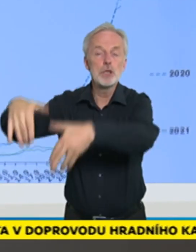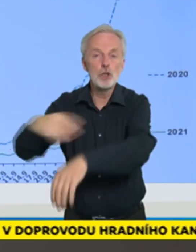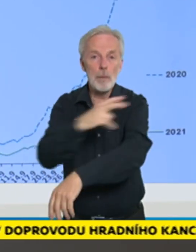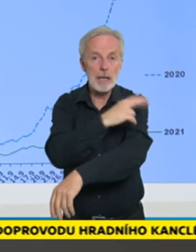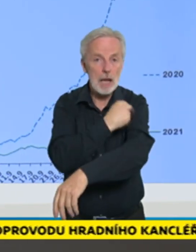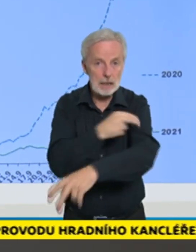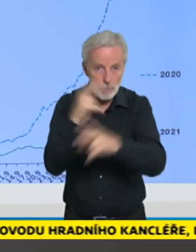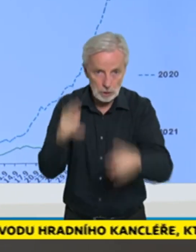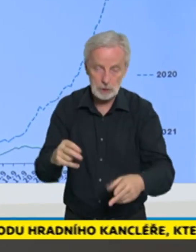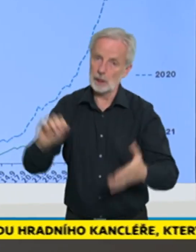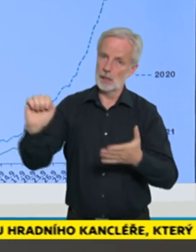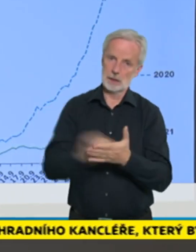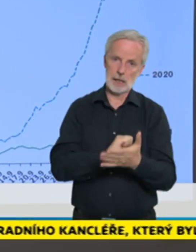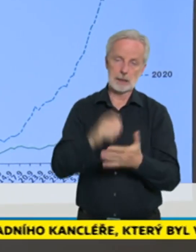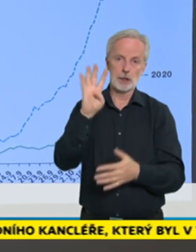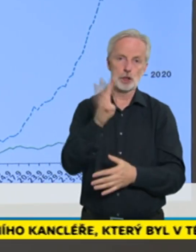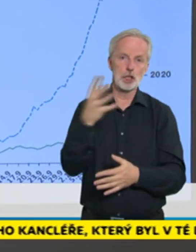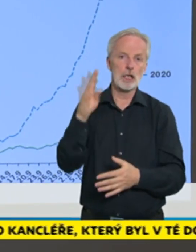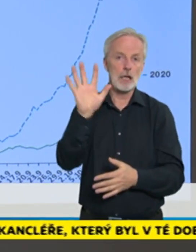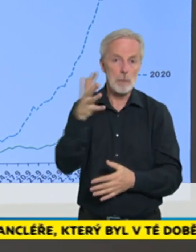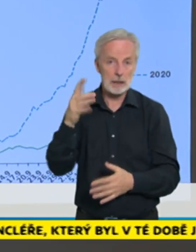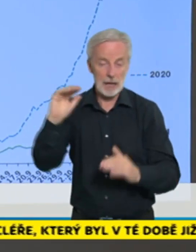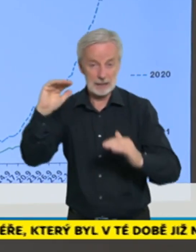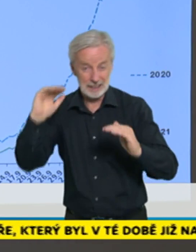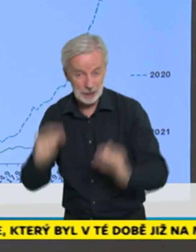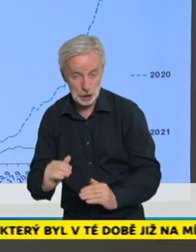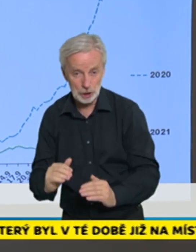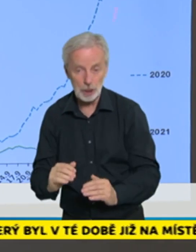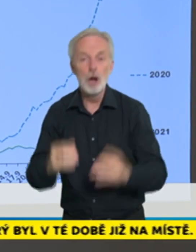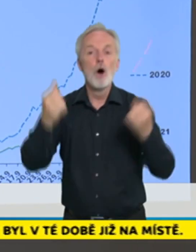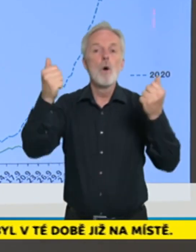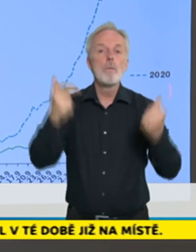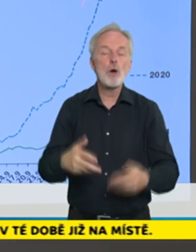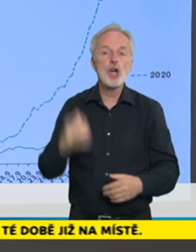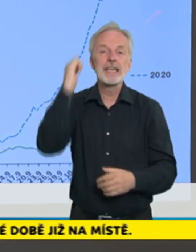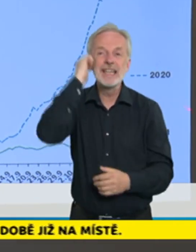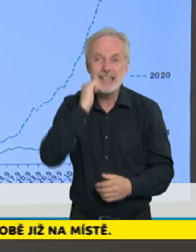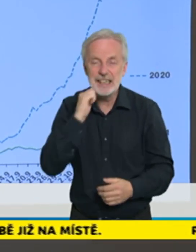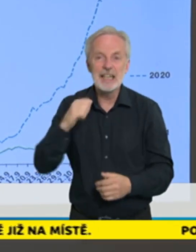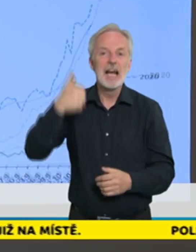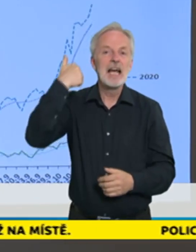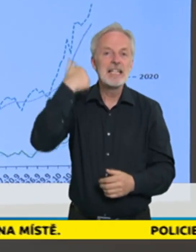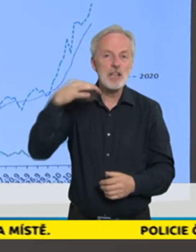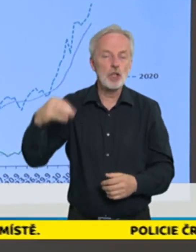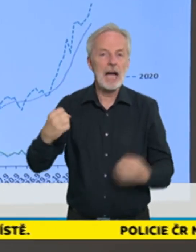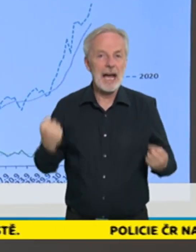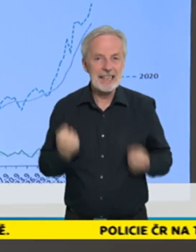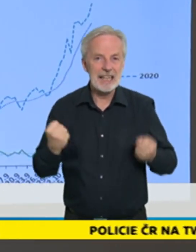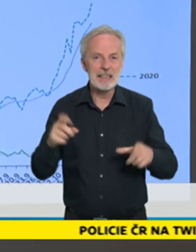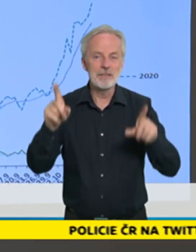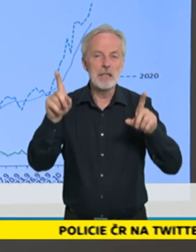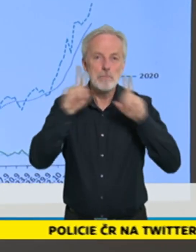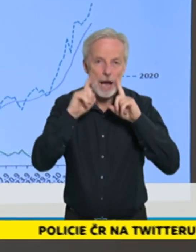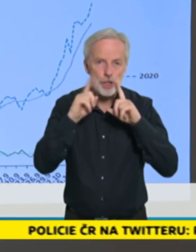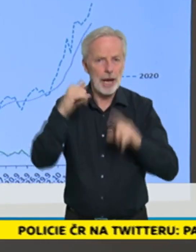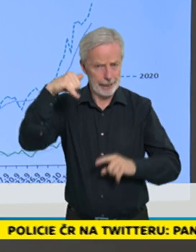pětkrát nižší. Počet hospitalizovaných na jednotkách intenzivní péče zase ten rozdíl je čtyřikrát, pětkrát a velmi